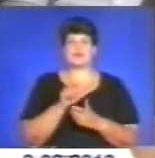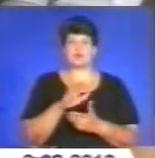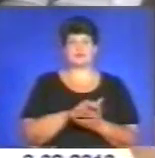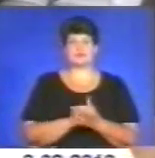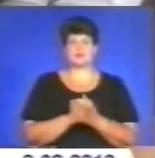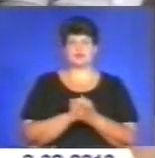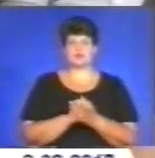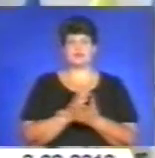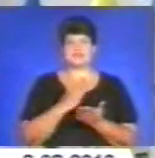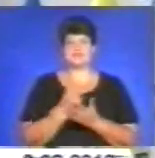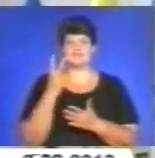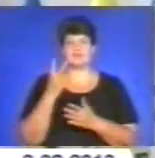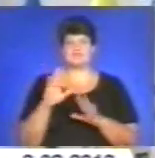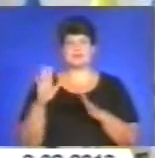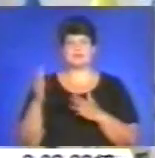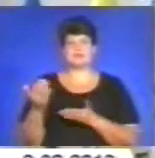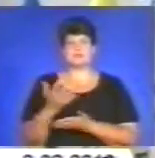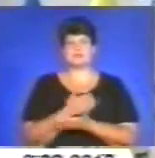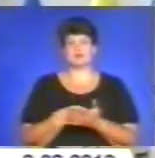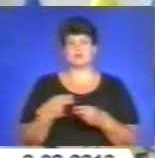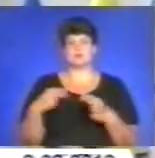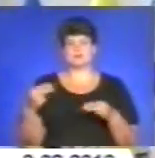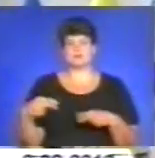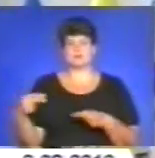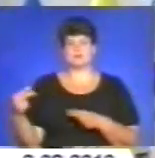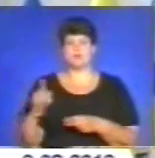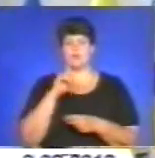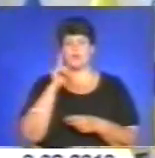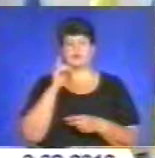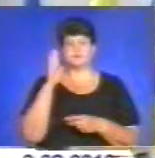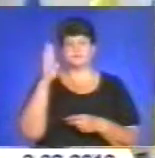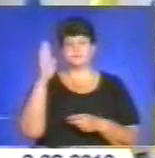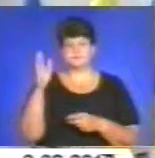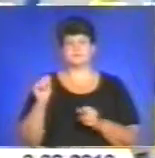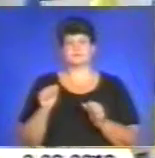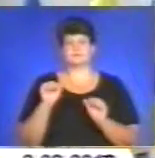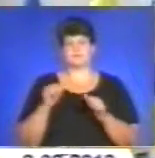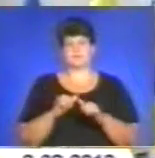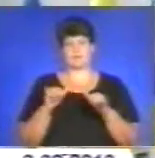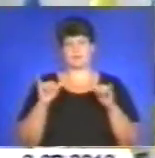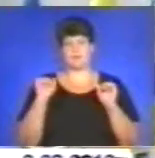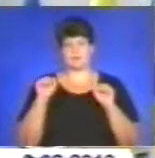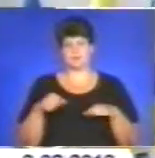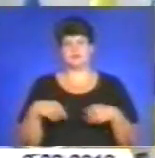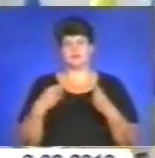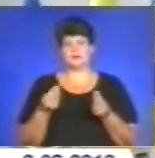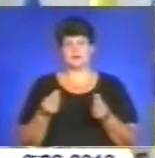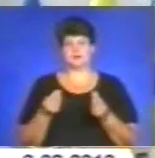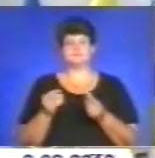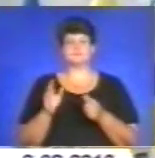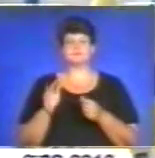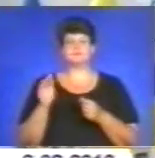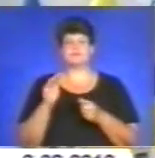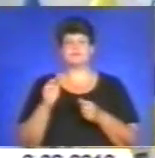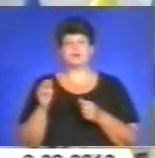Є два варіанти збору підписів. Перші – молодь, більш у нас прогресина, може віддати свій голос шляхом відвідування сторінки в